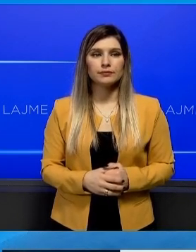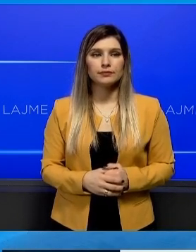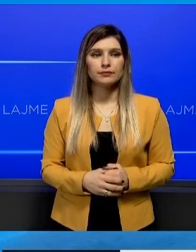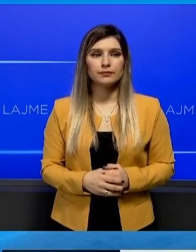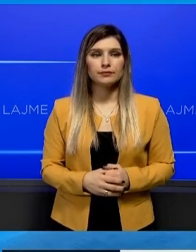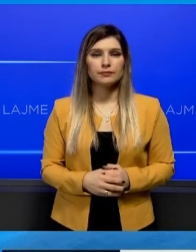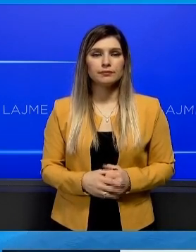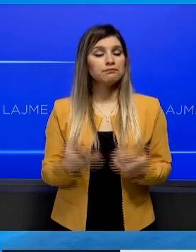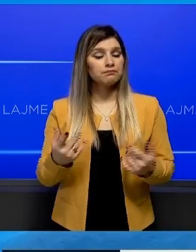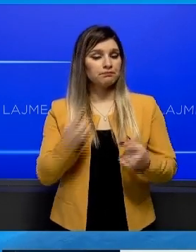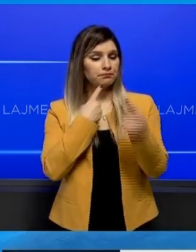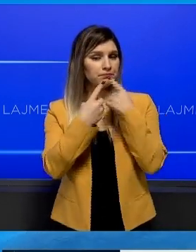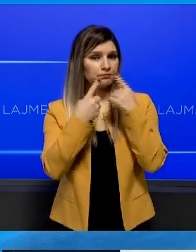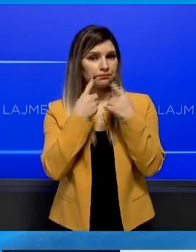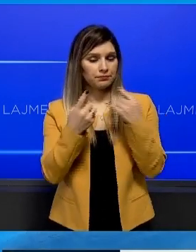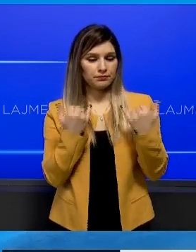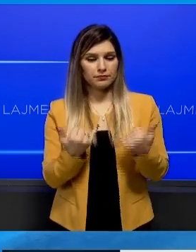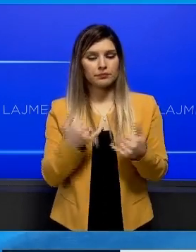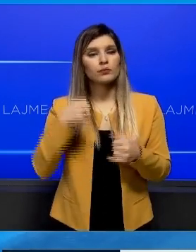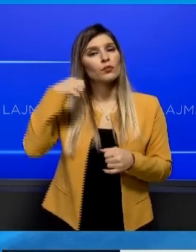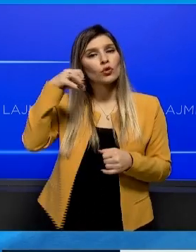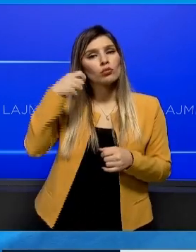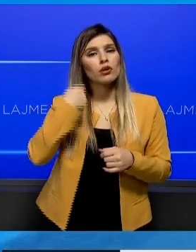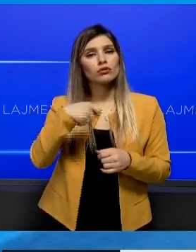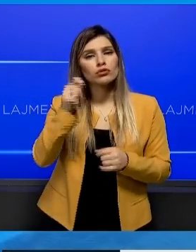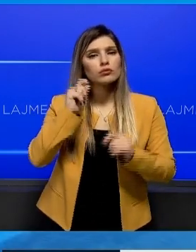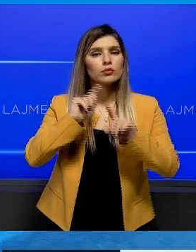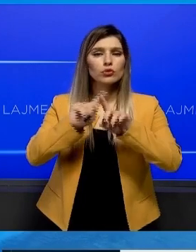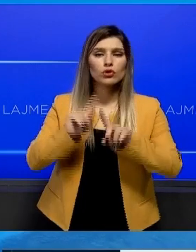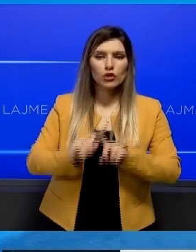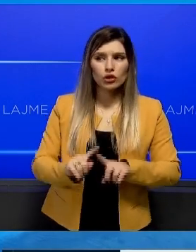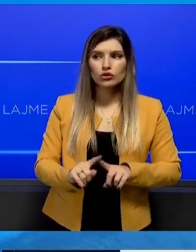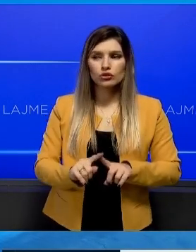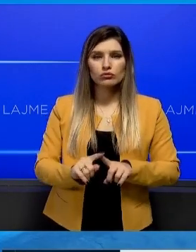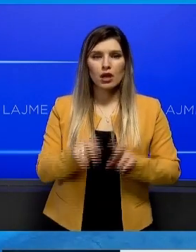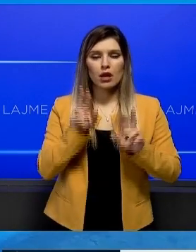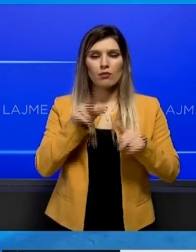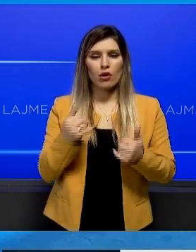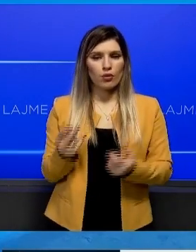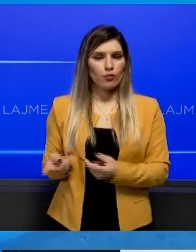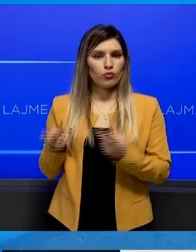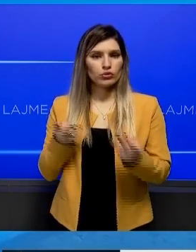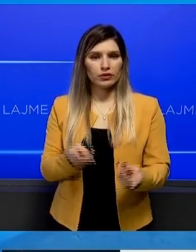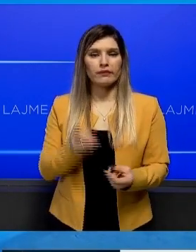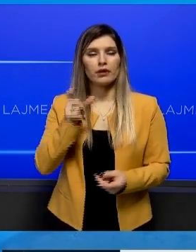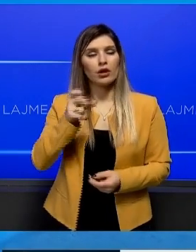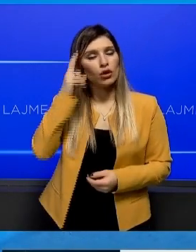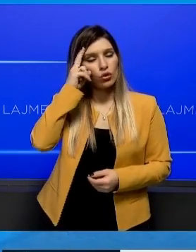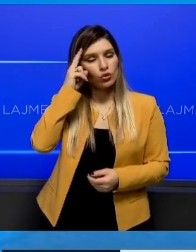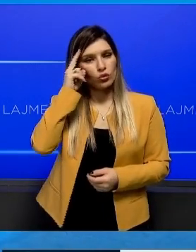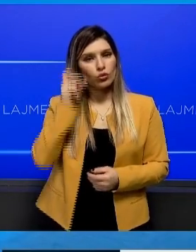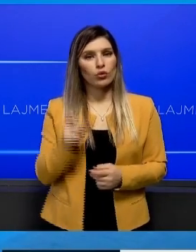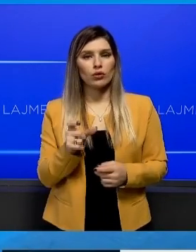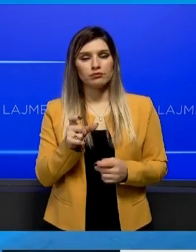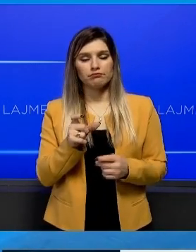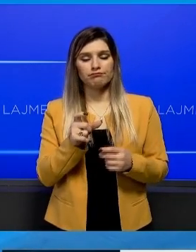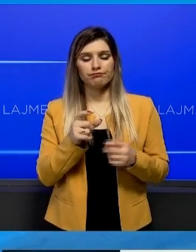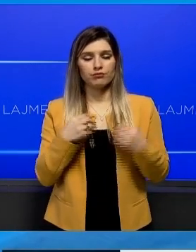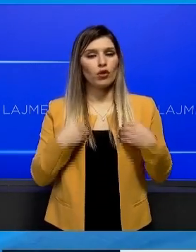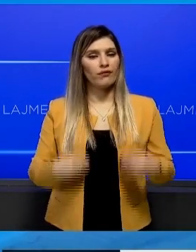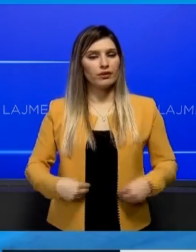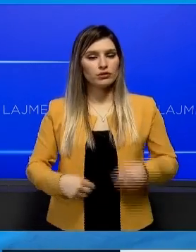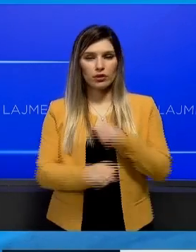E për diskutuar lidur me tarifat e reja të energjis elektrike të fëtuar në studië kemi një nësë në fushës energjis dhe